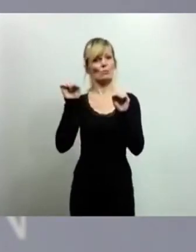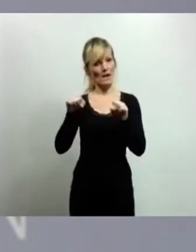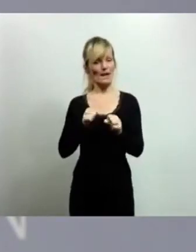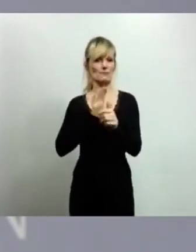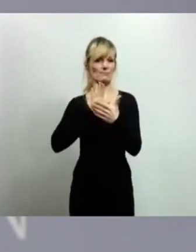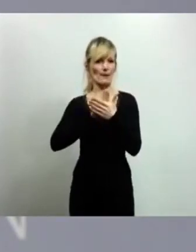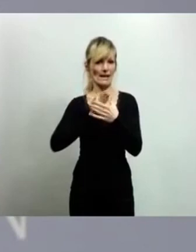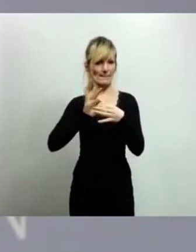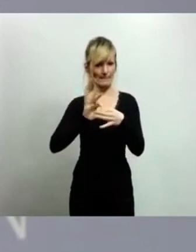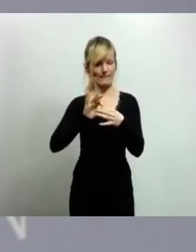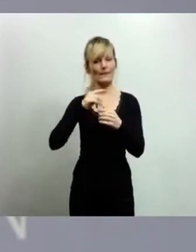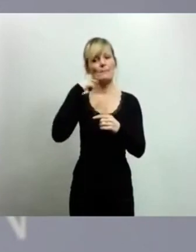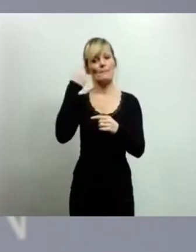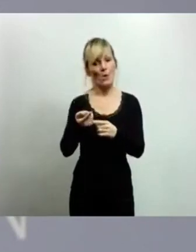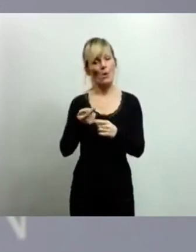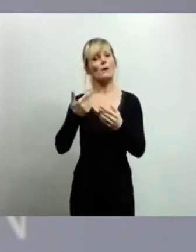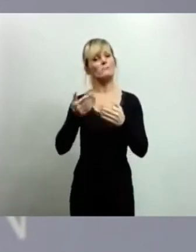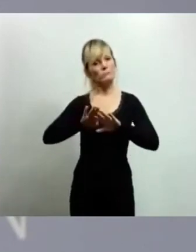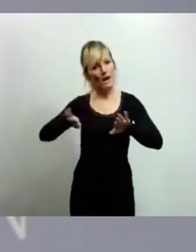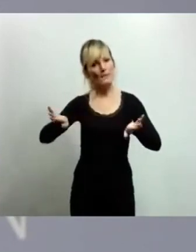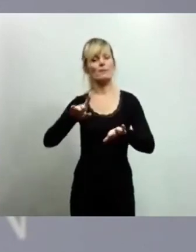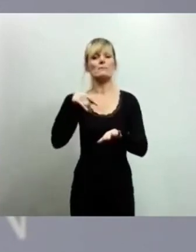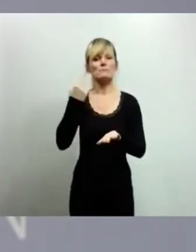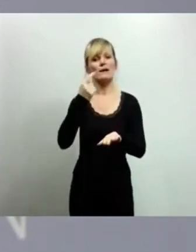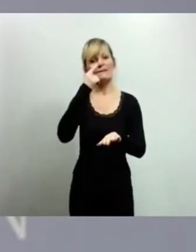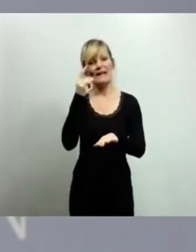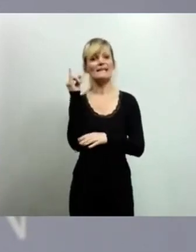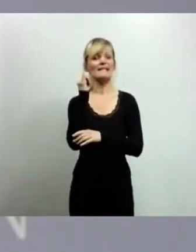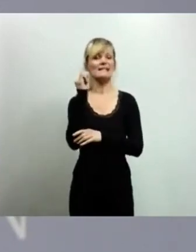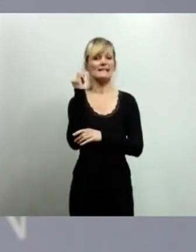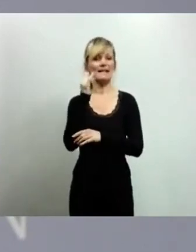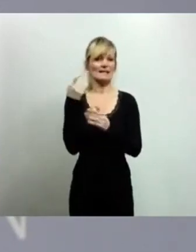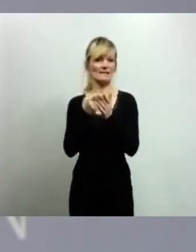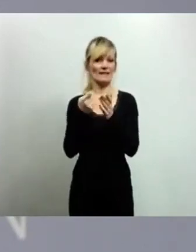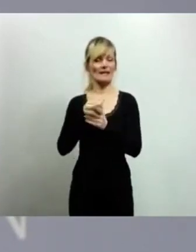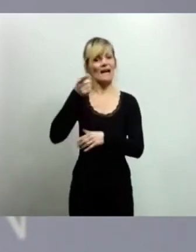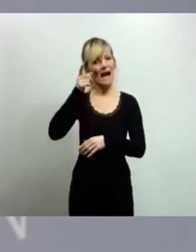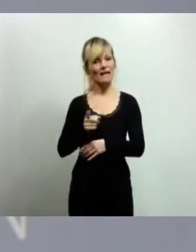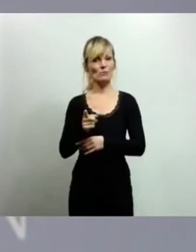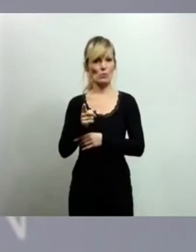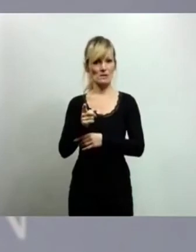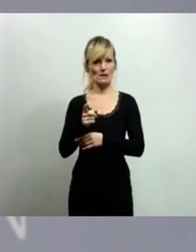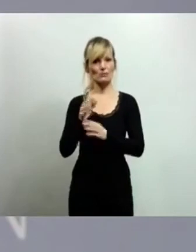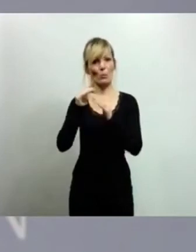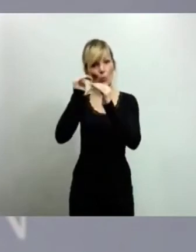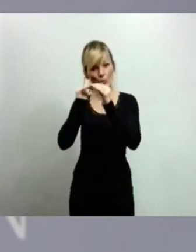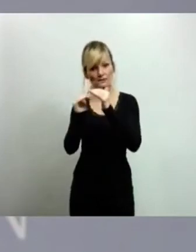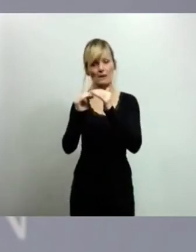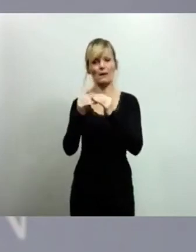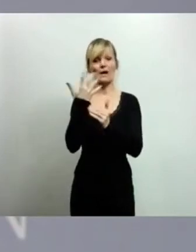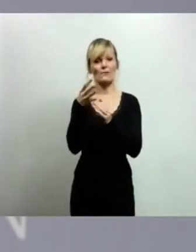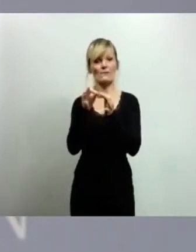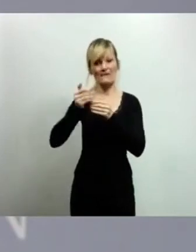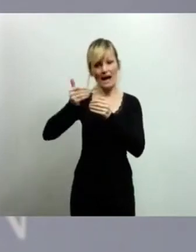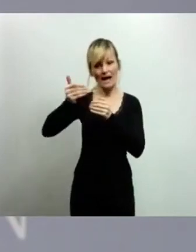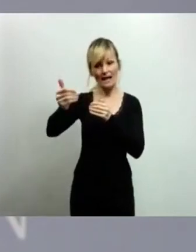Folgetag eben aufheben, wenn eine Inzidenz von 100 an 5 Tagen dauerhaft unterschritten wird. Da haben wir lange drüber diskutiert, über diesen